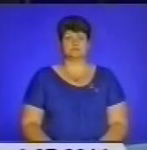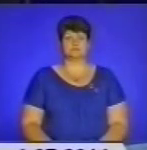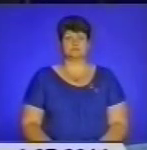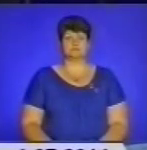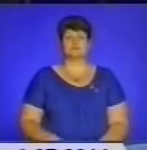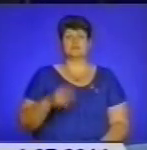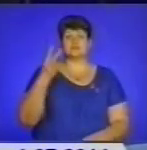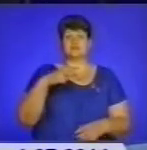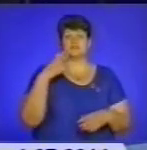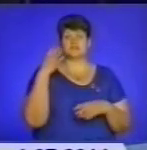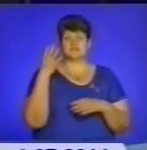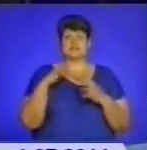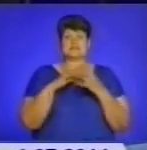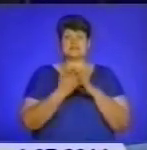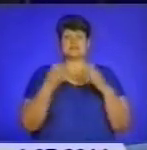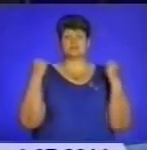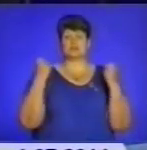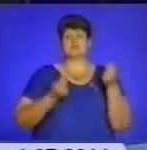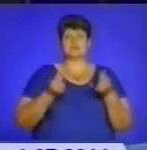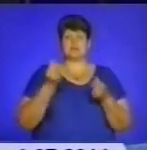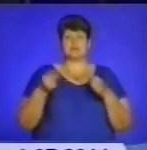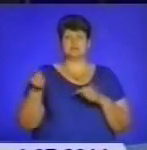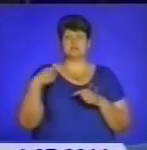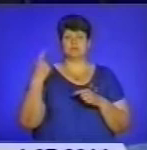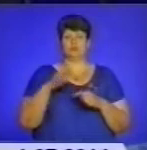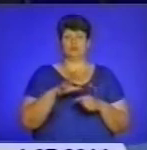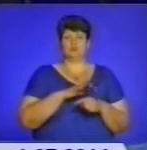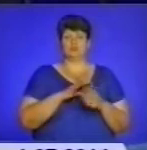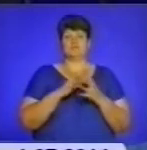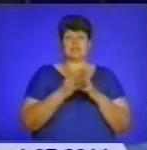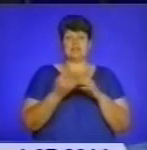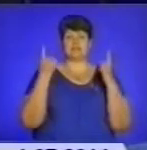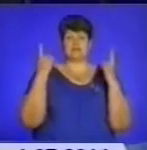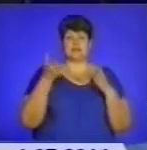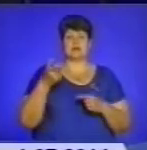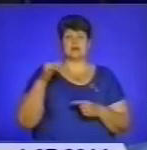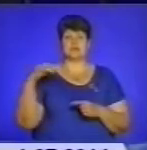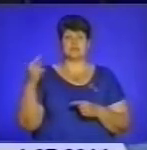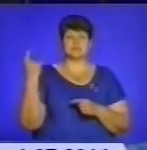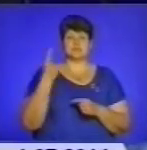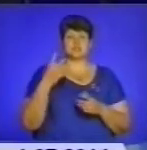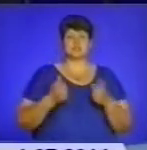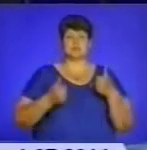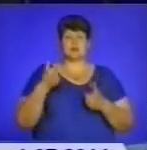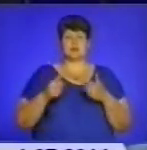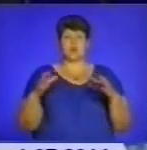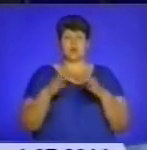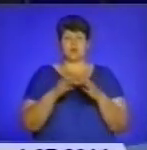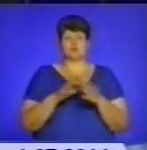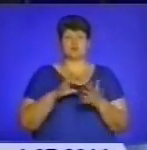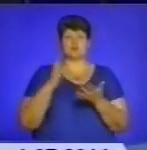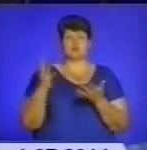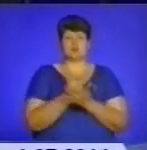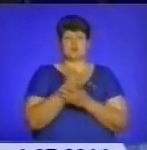24-ті сільські і спортивні ігри Тернопільщина відбулися у селі Великі Гаї. За перші змагалися команди, які здобули перемогу на